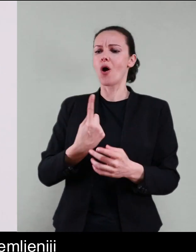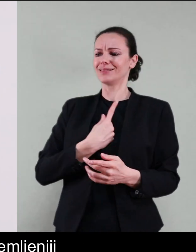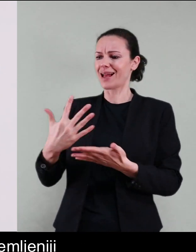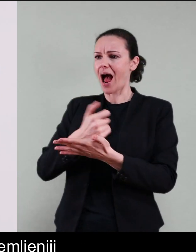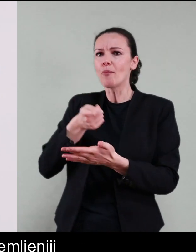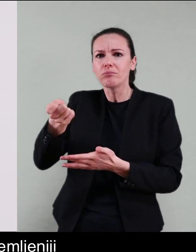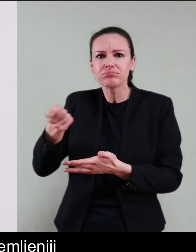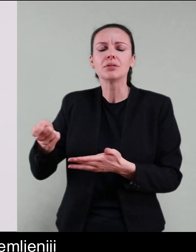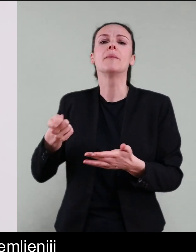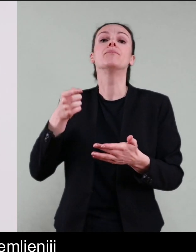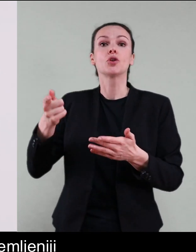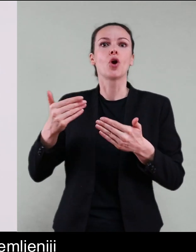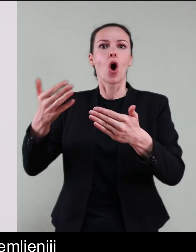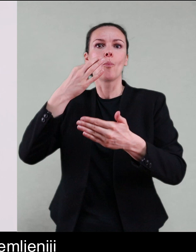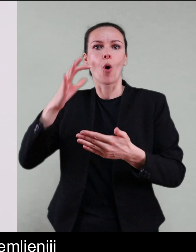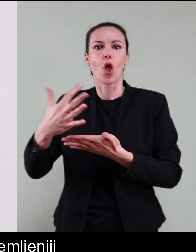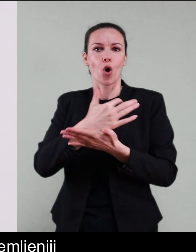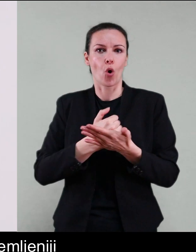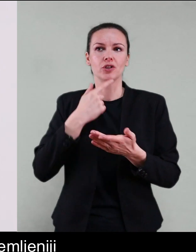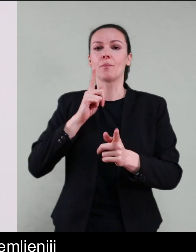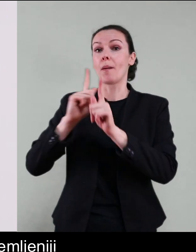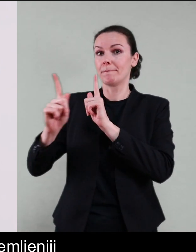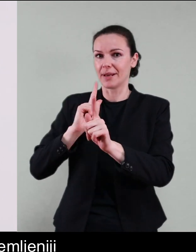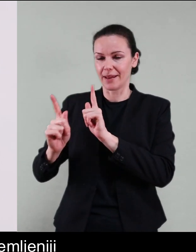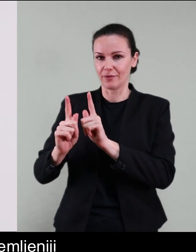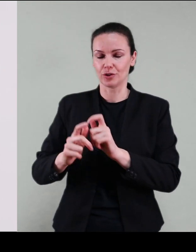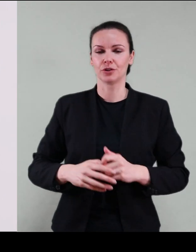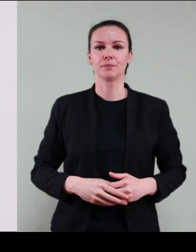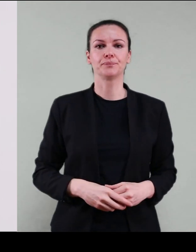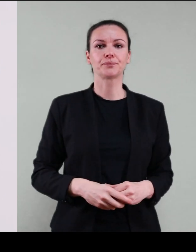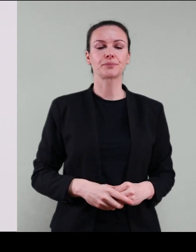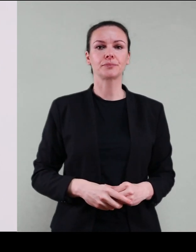terminali postaju opremljeniji, unapređuje mogućnost korištenja usluga prijevoza.